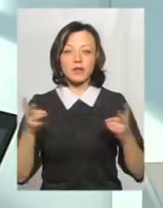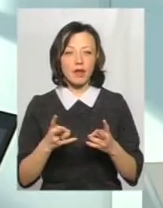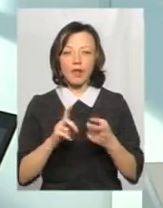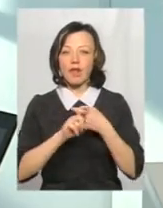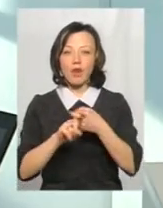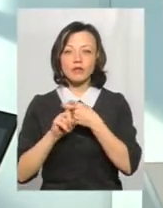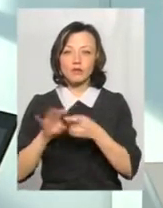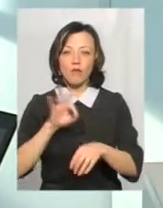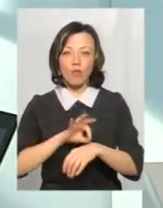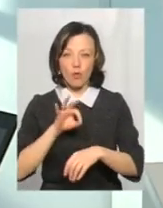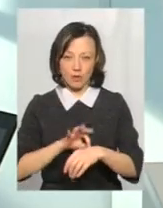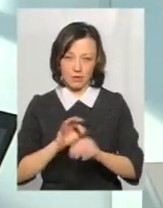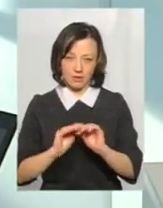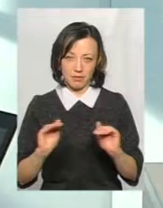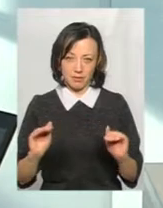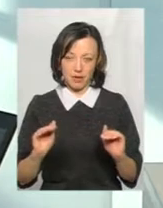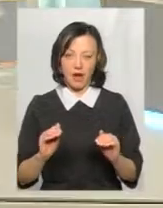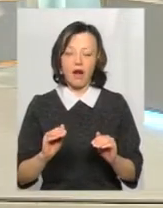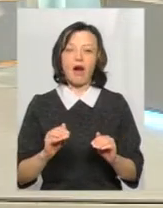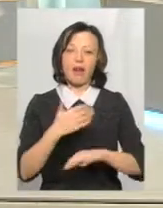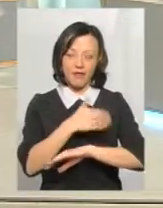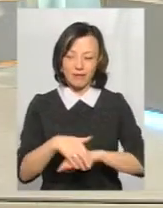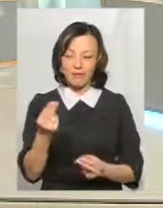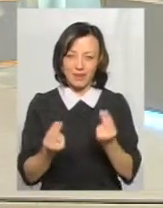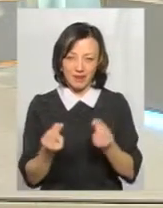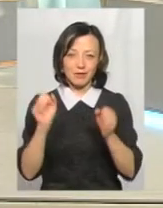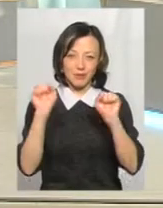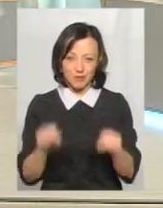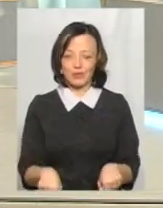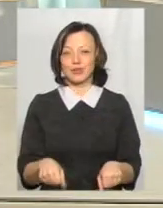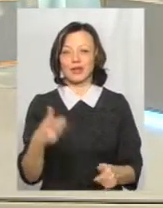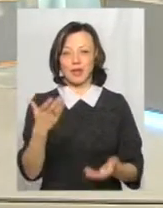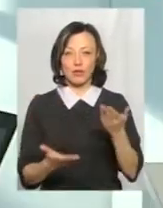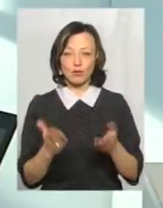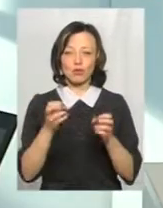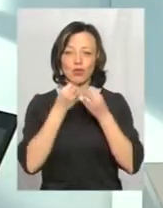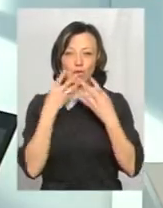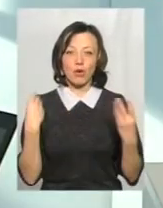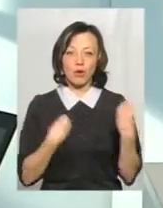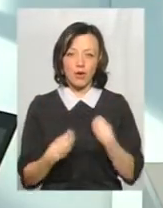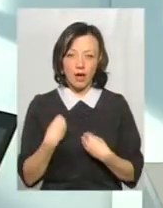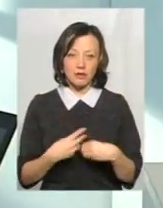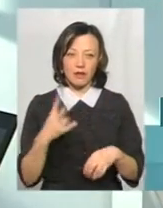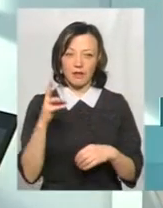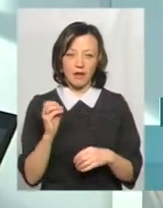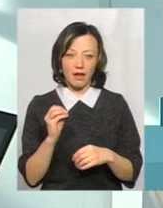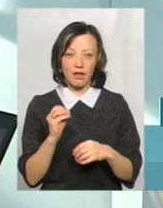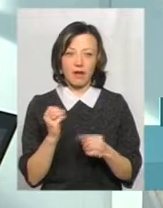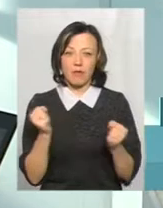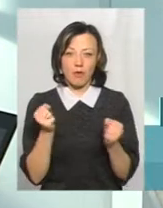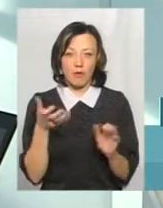контактувати з хворими дітьми. А в сніжки грати? А в сніжки грати можна, якщо вони будуть добре одягнути, якщо вони не